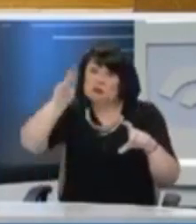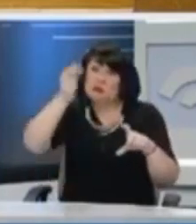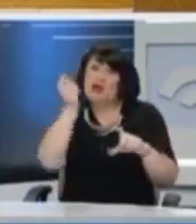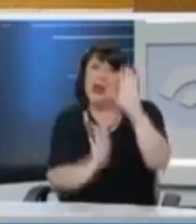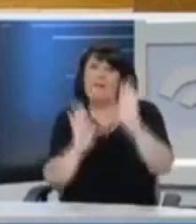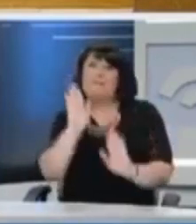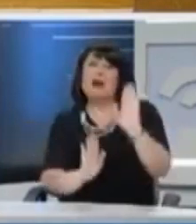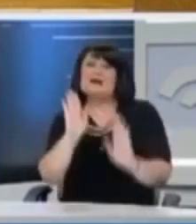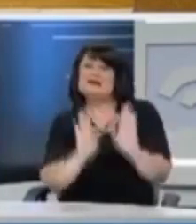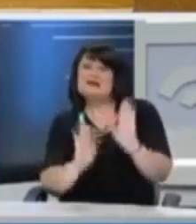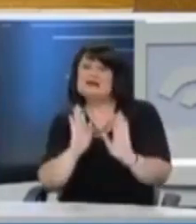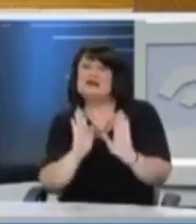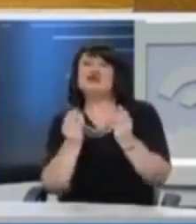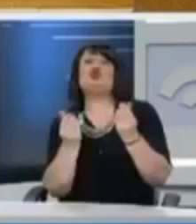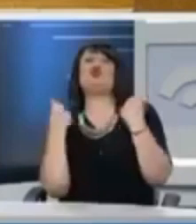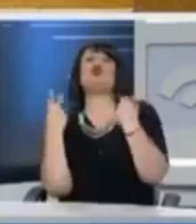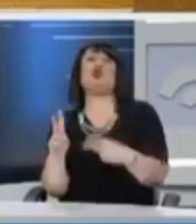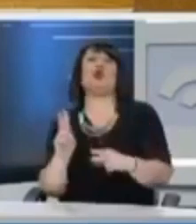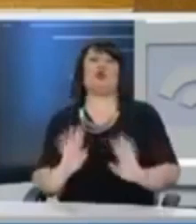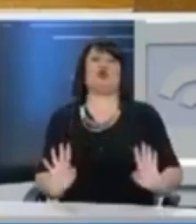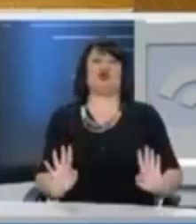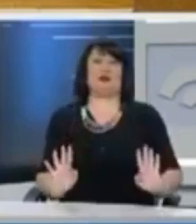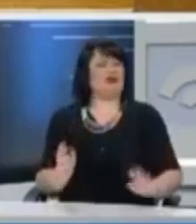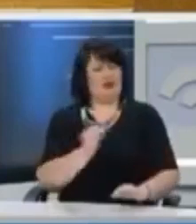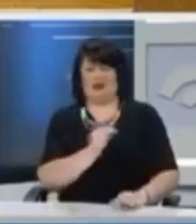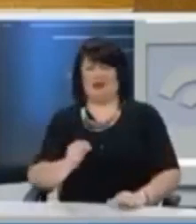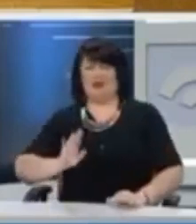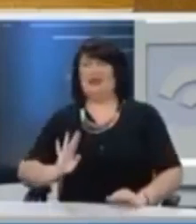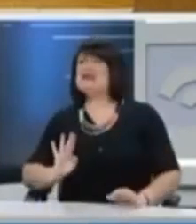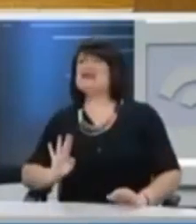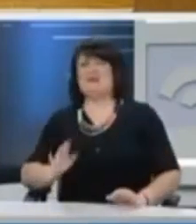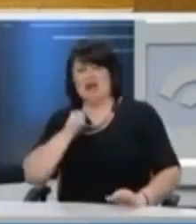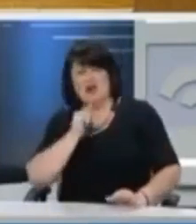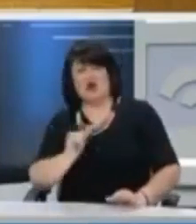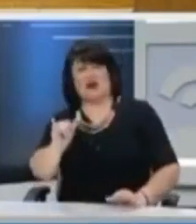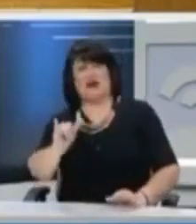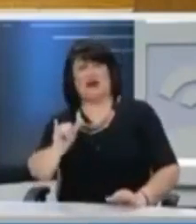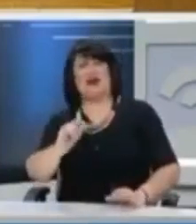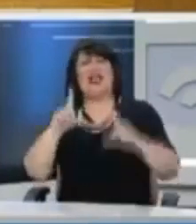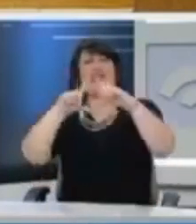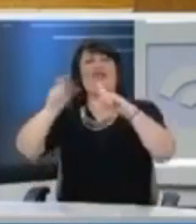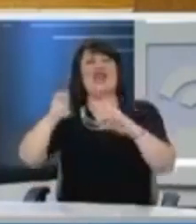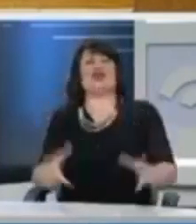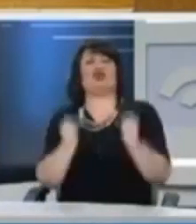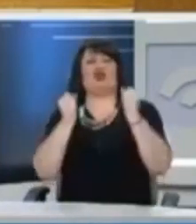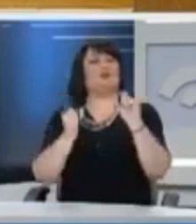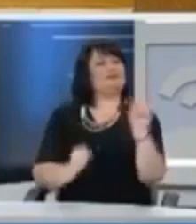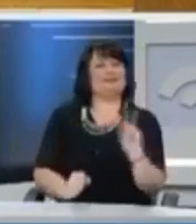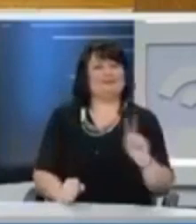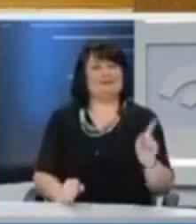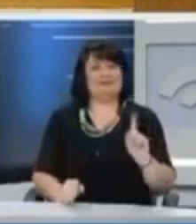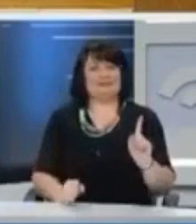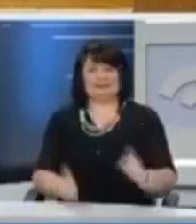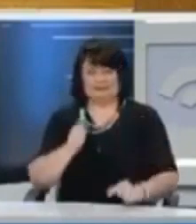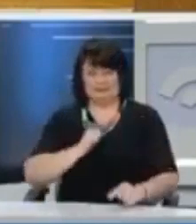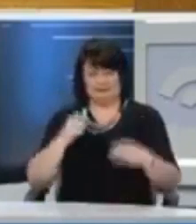χρηματιστήρια λειτουργούν με τους δικούς τους κανόνες δεν σημαίνει τίποτα για τη βοησιμότητα της επιχείρησης. Η ιδιωτικοποίηση